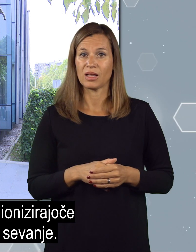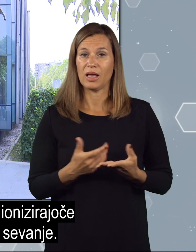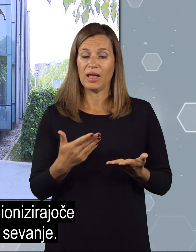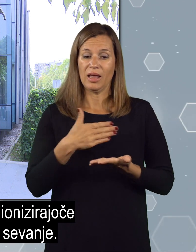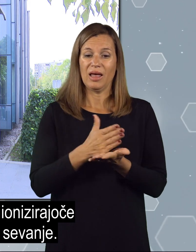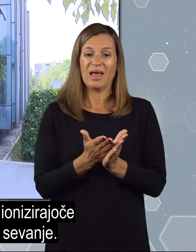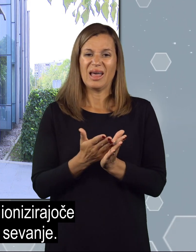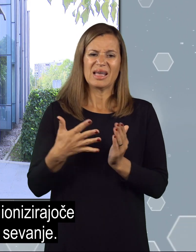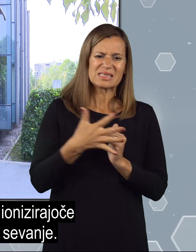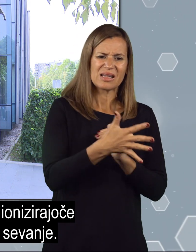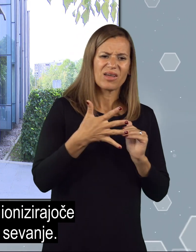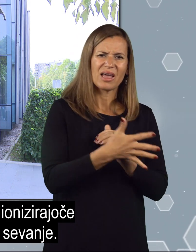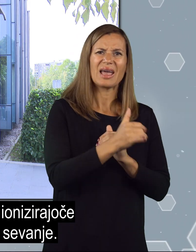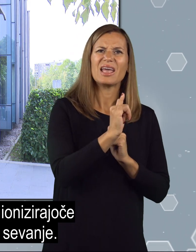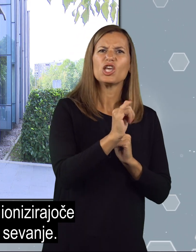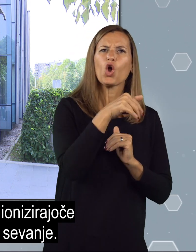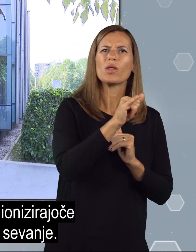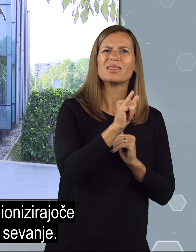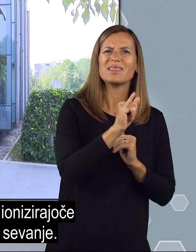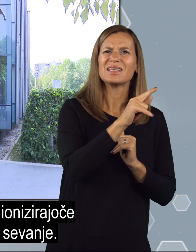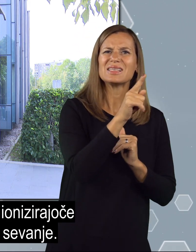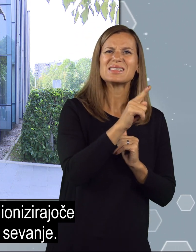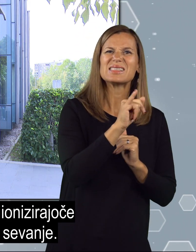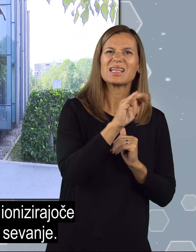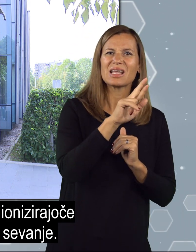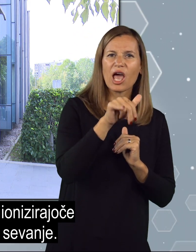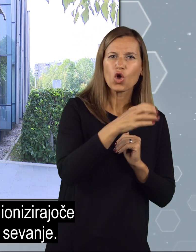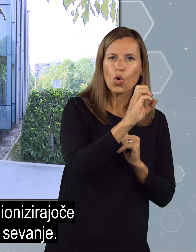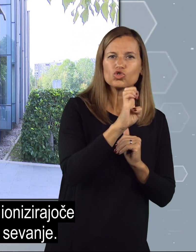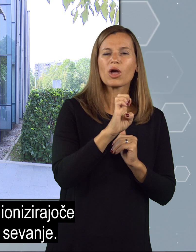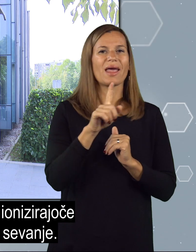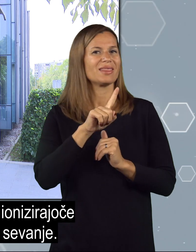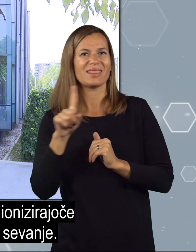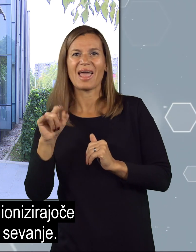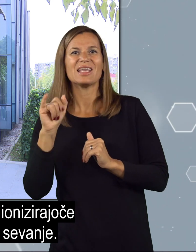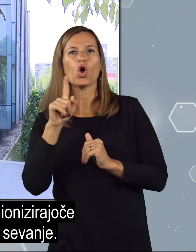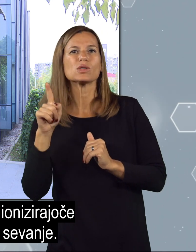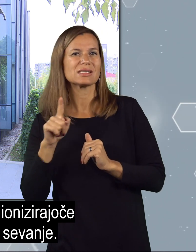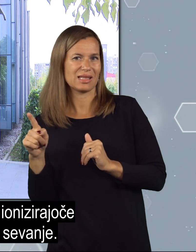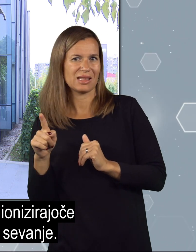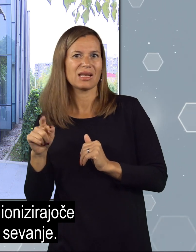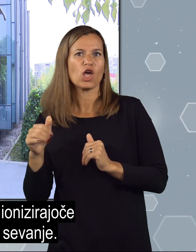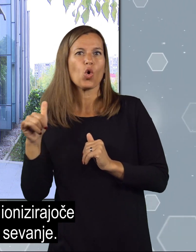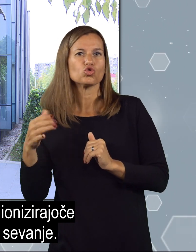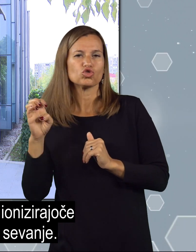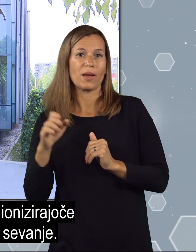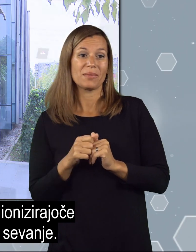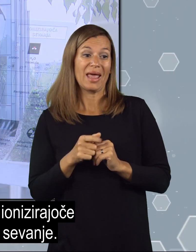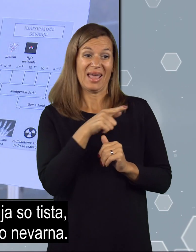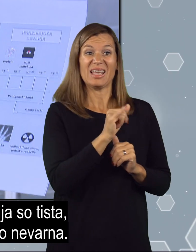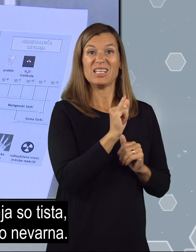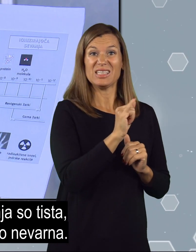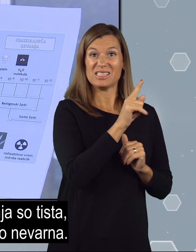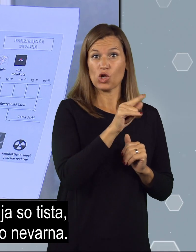Predelimo sebanje na ionizirajoče in neionizirajoče sebanje. Ionizirajoča sebanja so tista, ki so